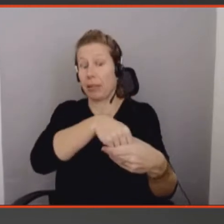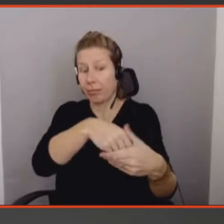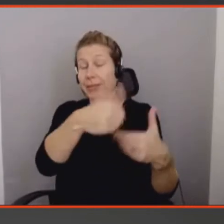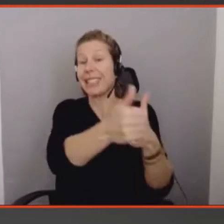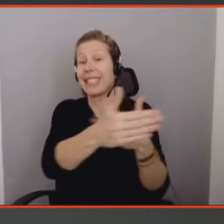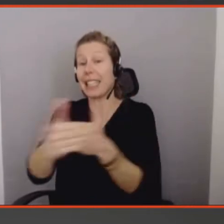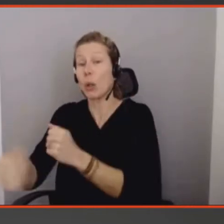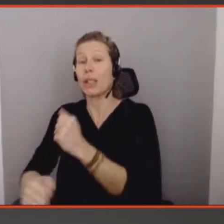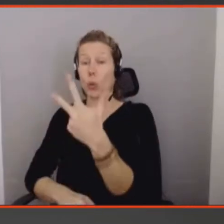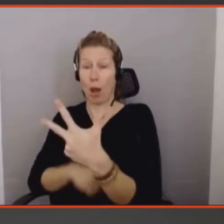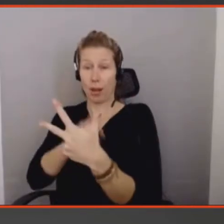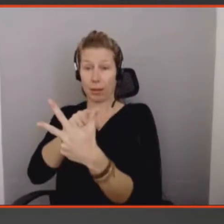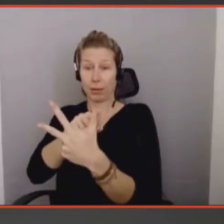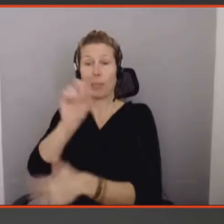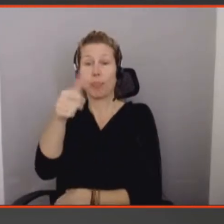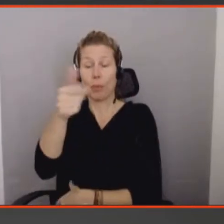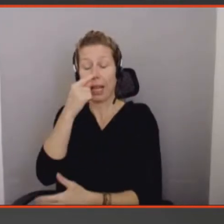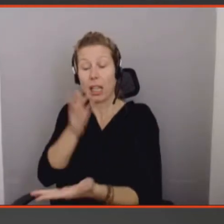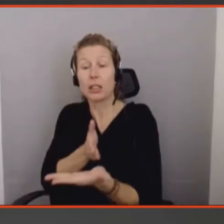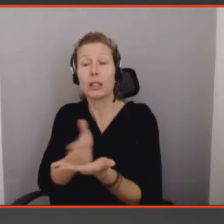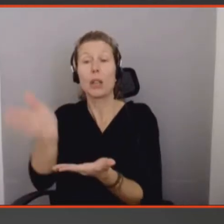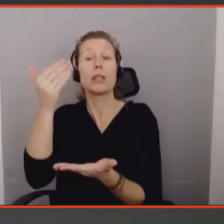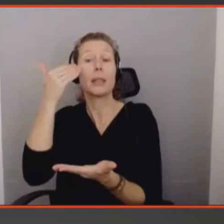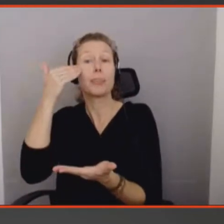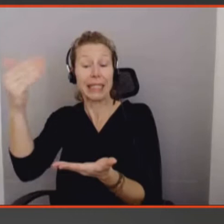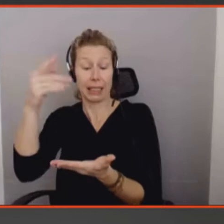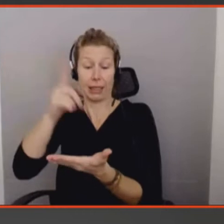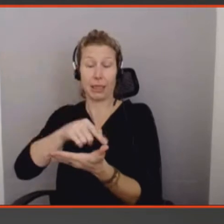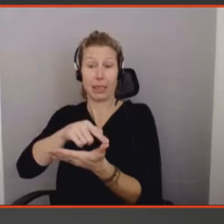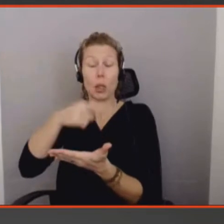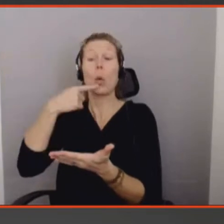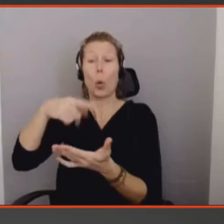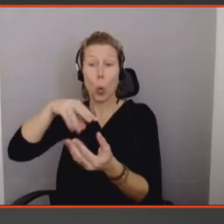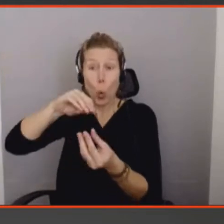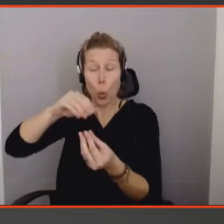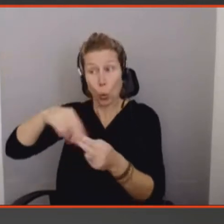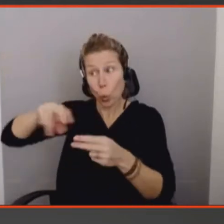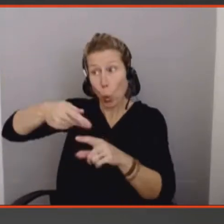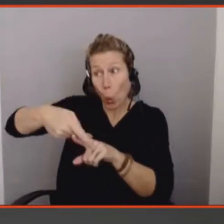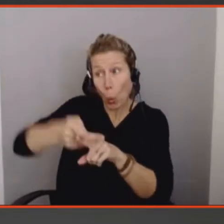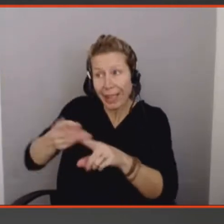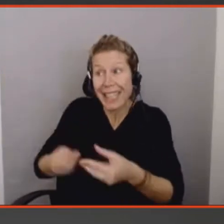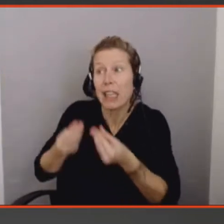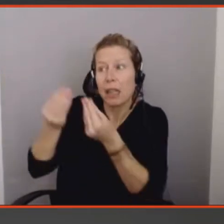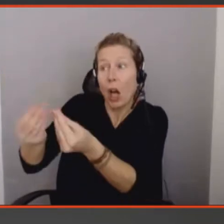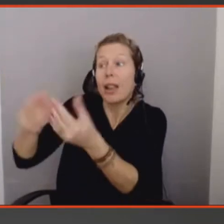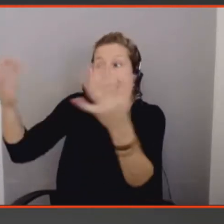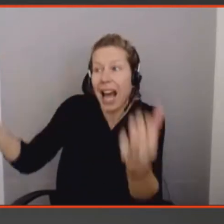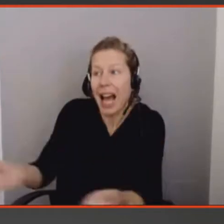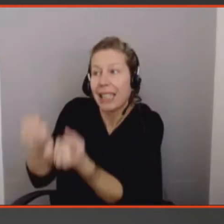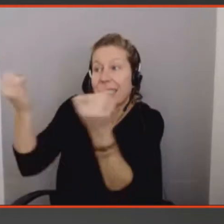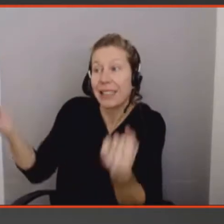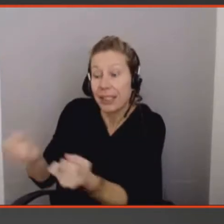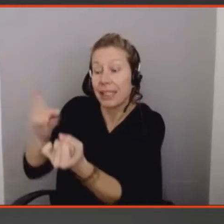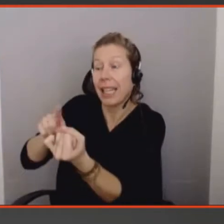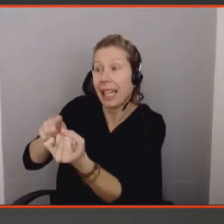si l'activité n pas l'objet qui a du sens, c'est-à-dire si c'est un outil qui vous permet de faire une activité qui a du sens pour vous. Donc, ça peut être un outil facilitateur. Ça,